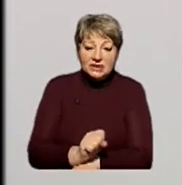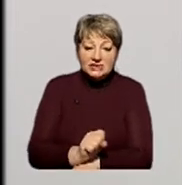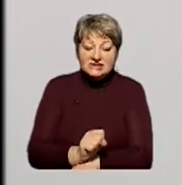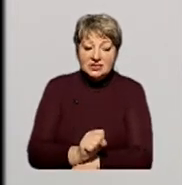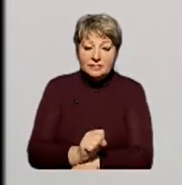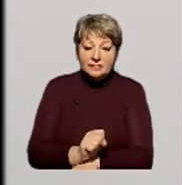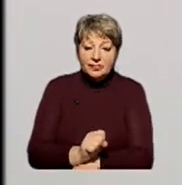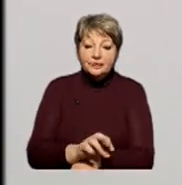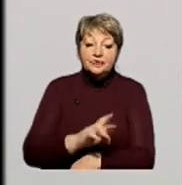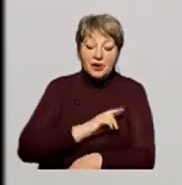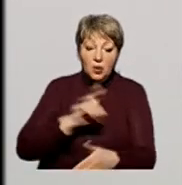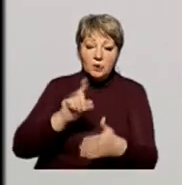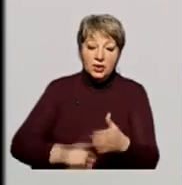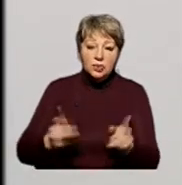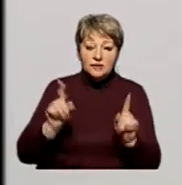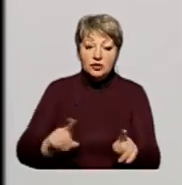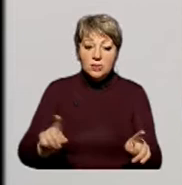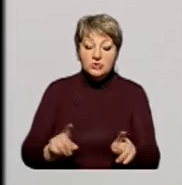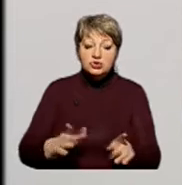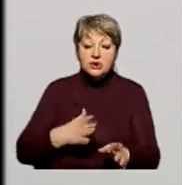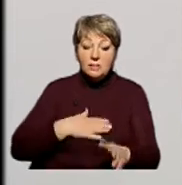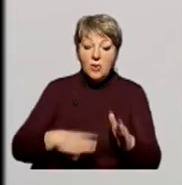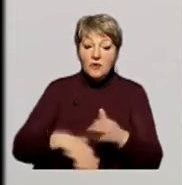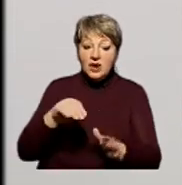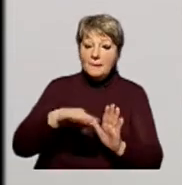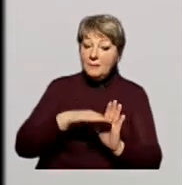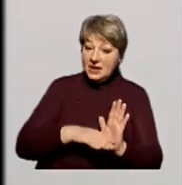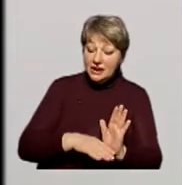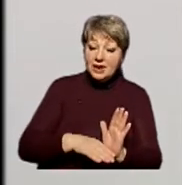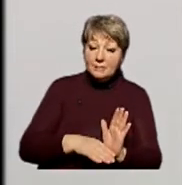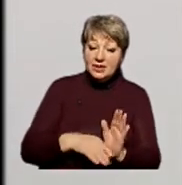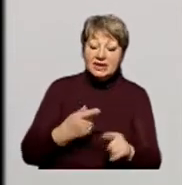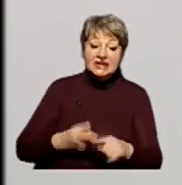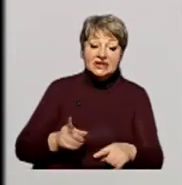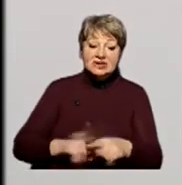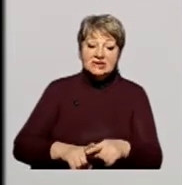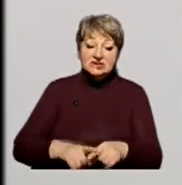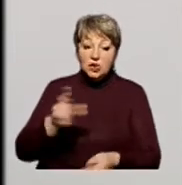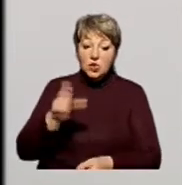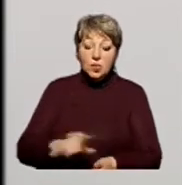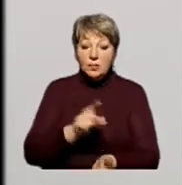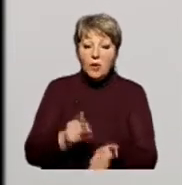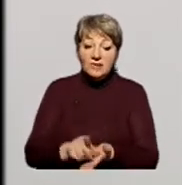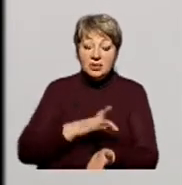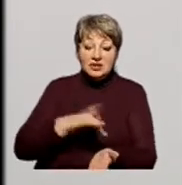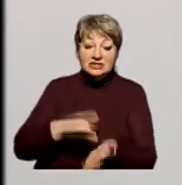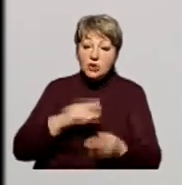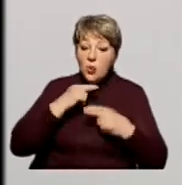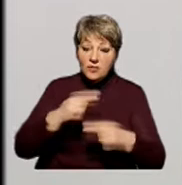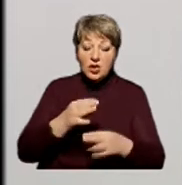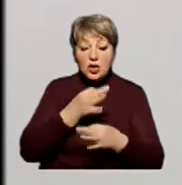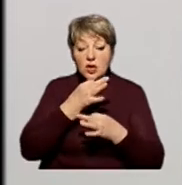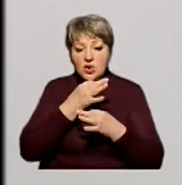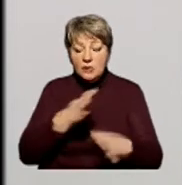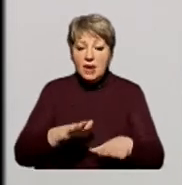я переконаний в тому, що лейтмотив моєї виборчої програми – це людина повинна бути в центрі уваги будь